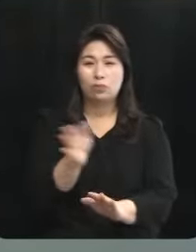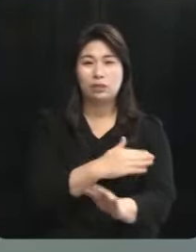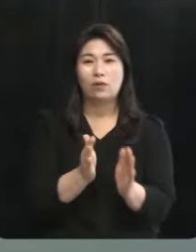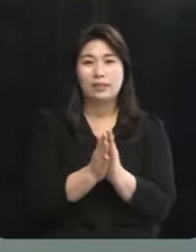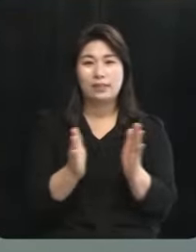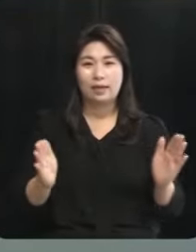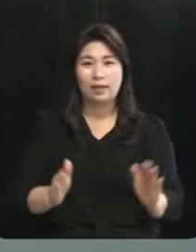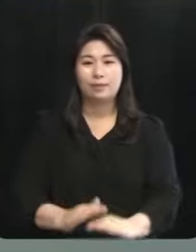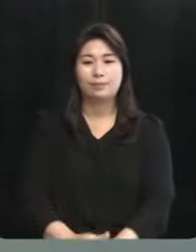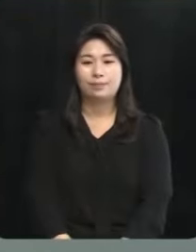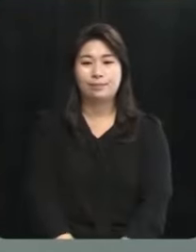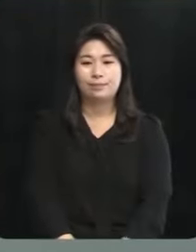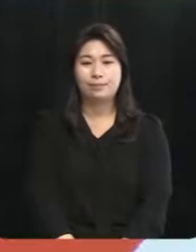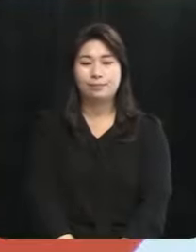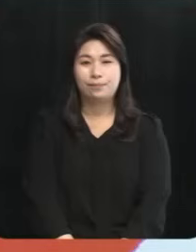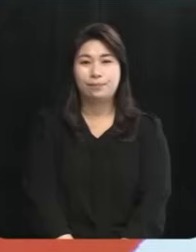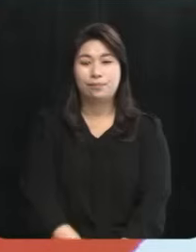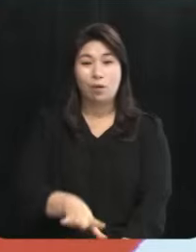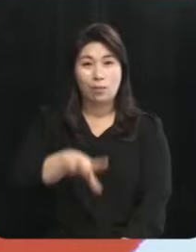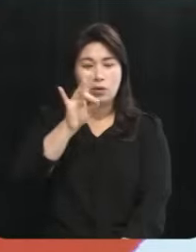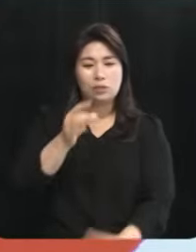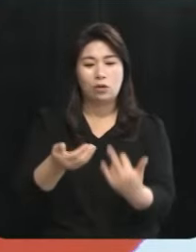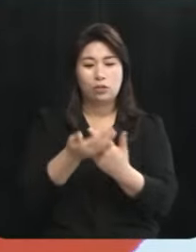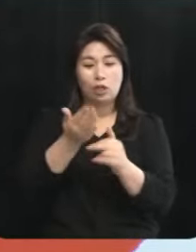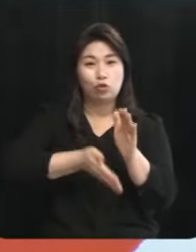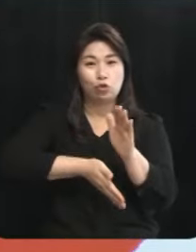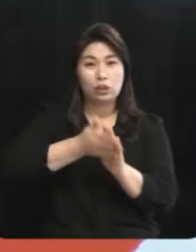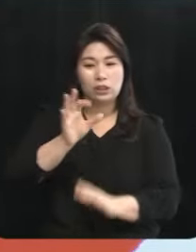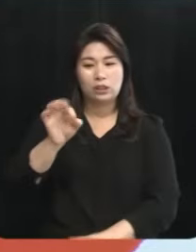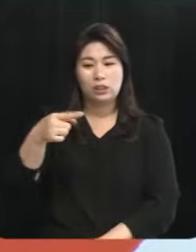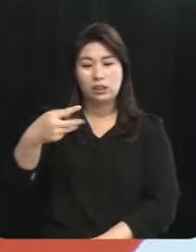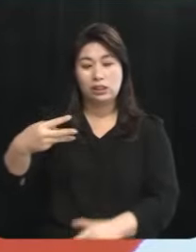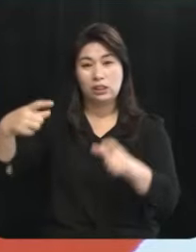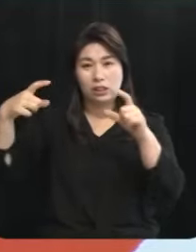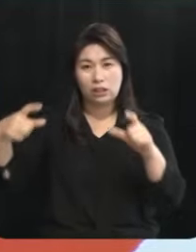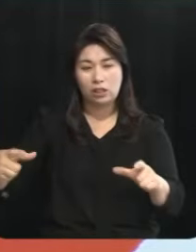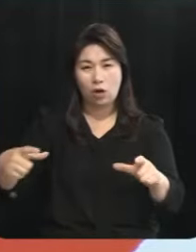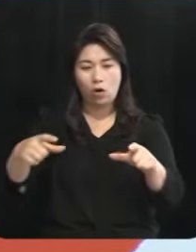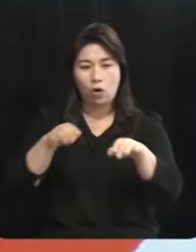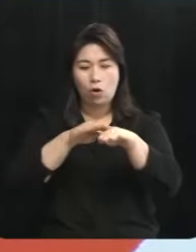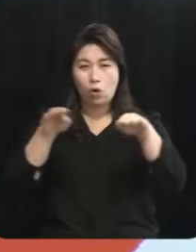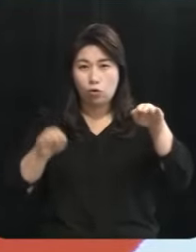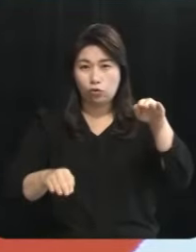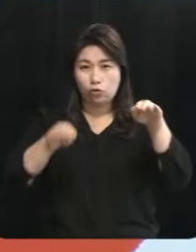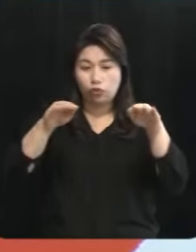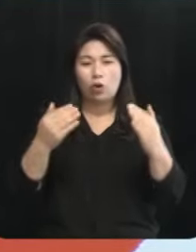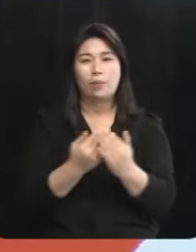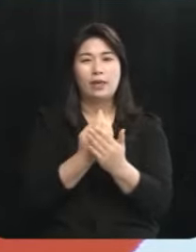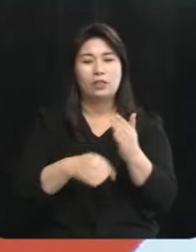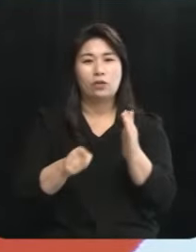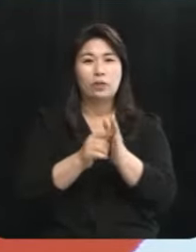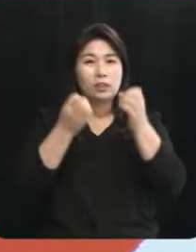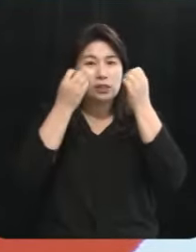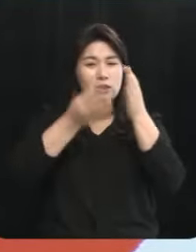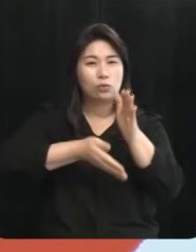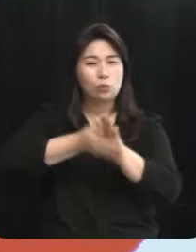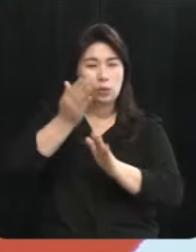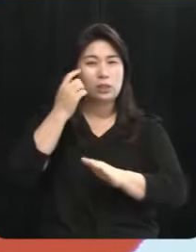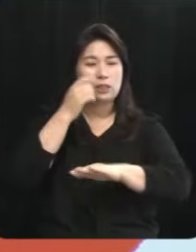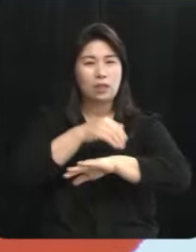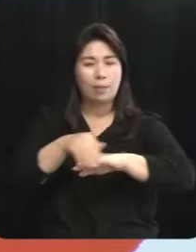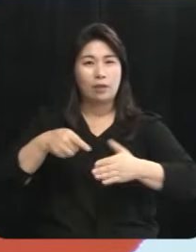주시죠 먼저 제주시 을지역의 균형 발전을 위한 신도시 개발을 추진하겠습니다